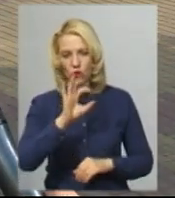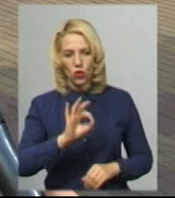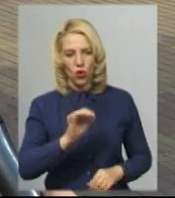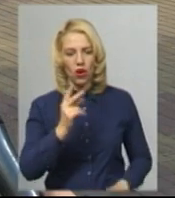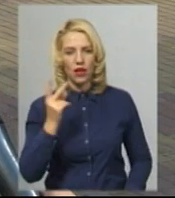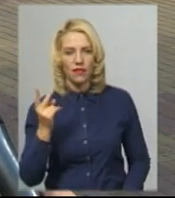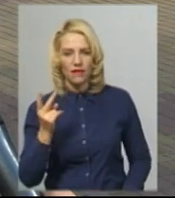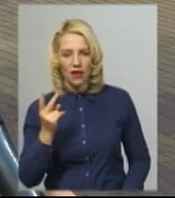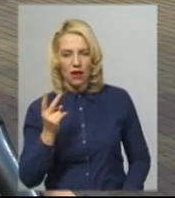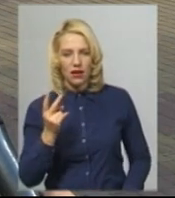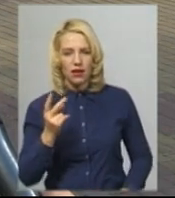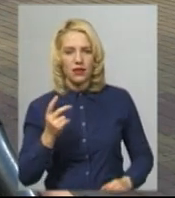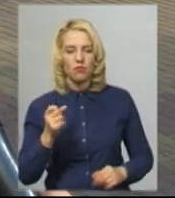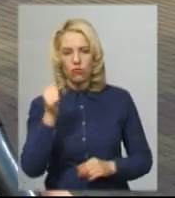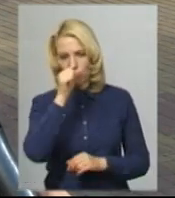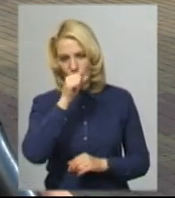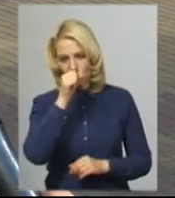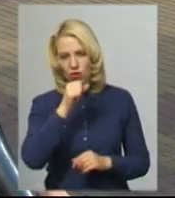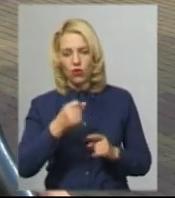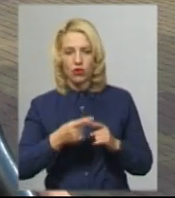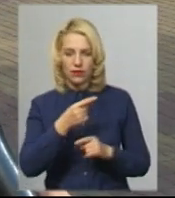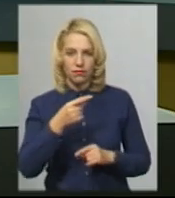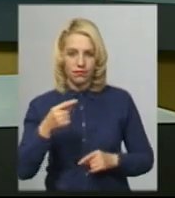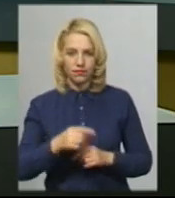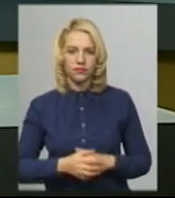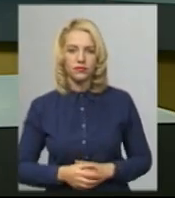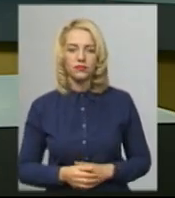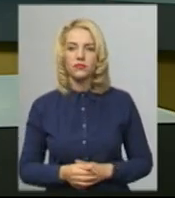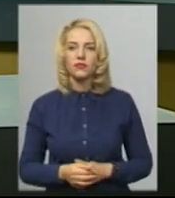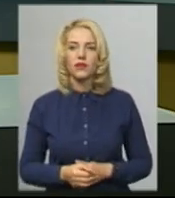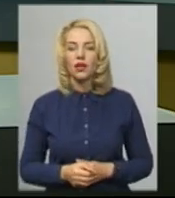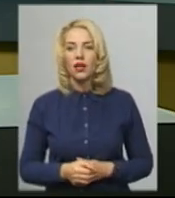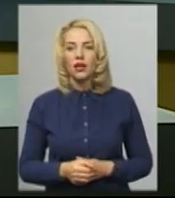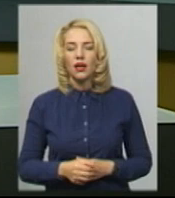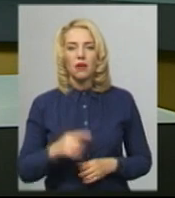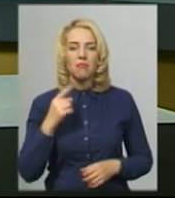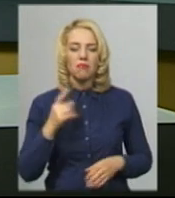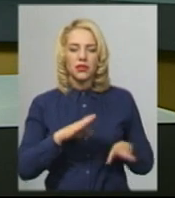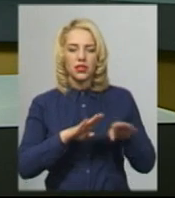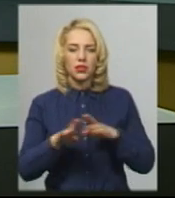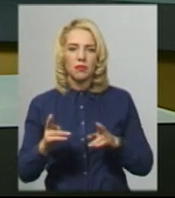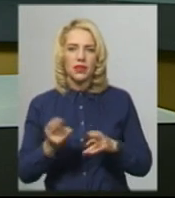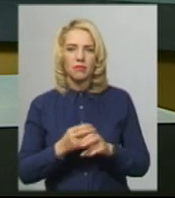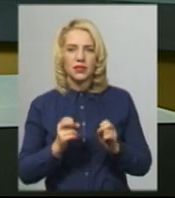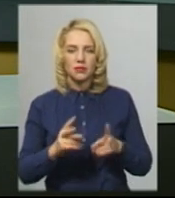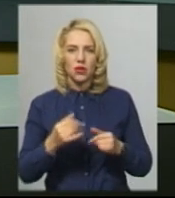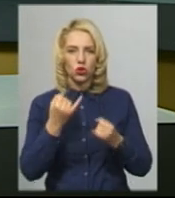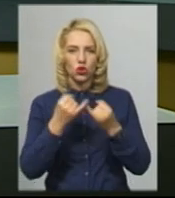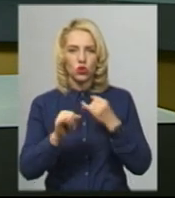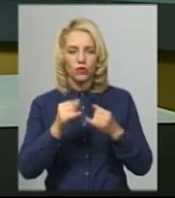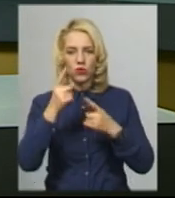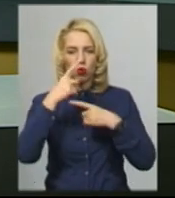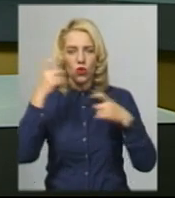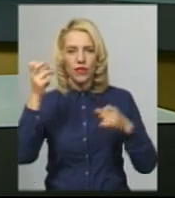морозу. Денно дещо коливатиметься. Перший рівень небезпеки, або жовтий, оголошено на Хмельниччині